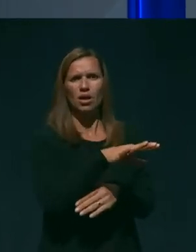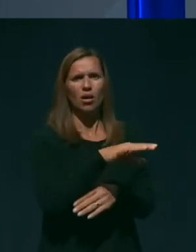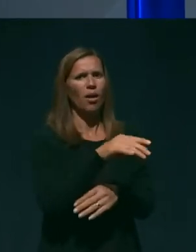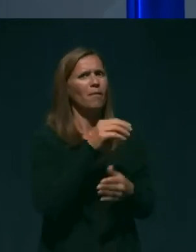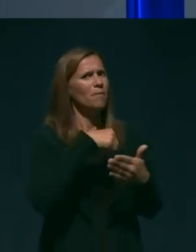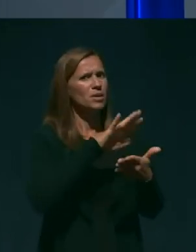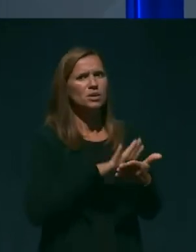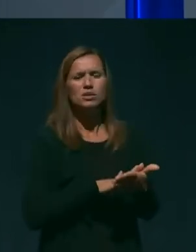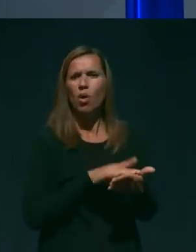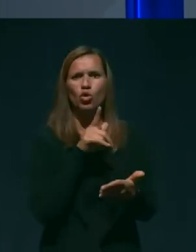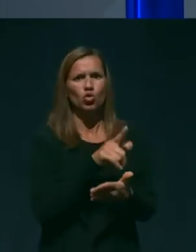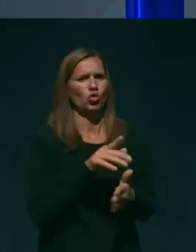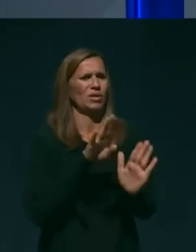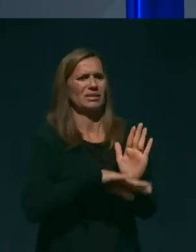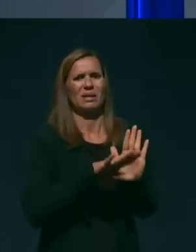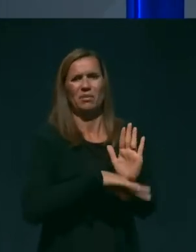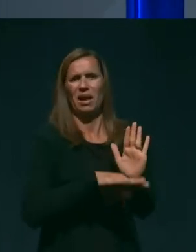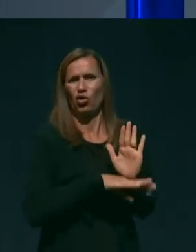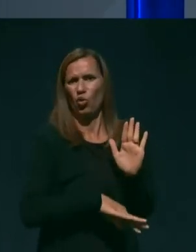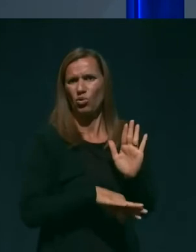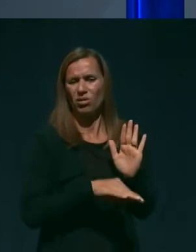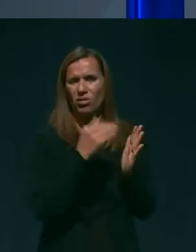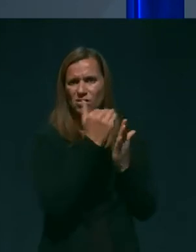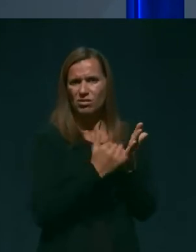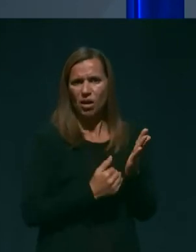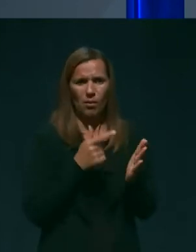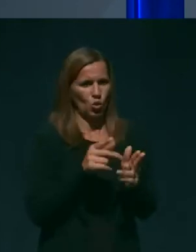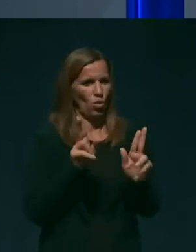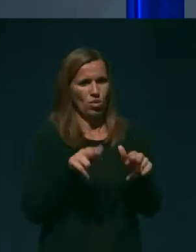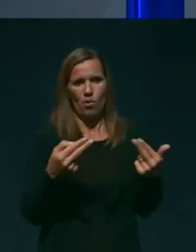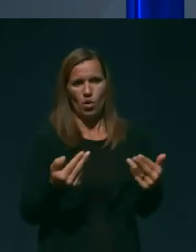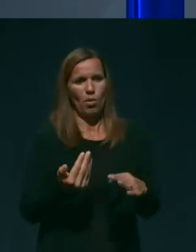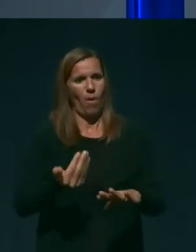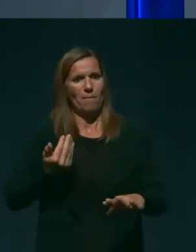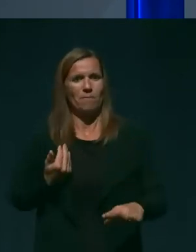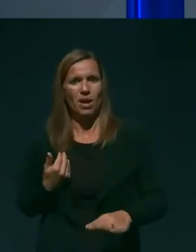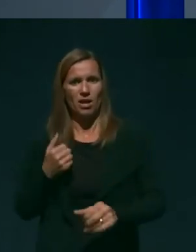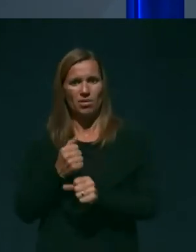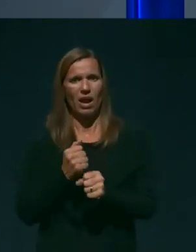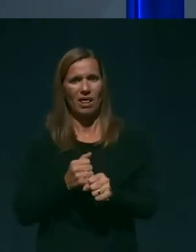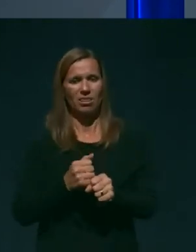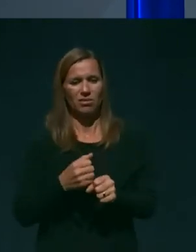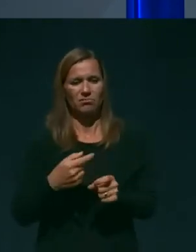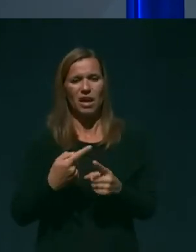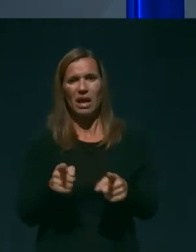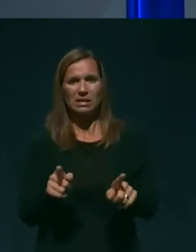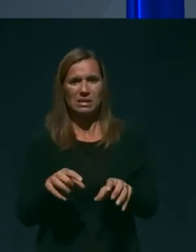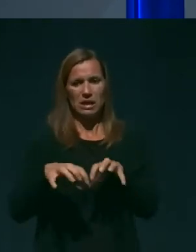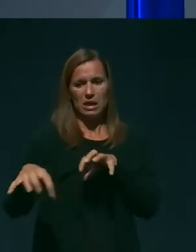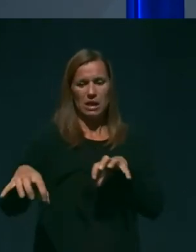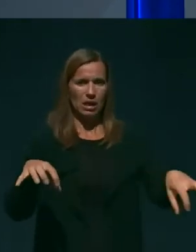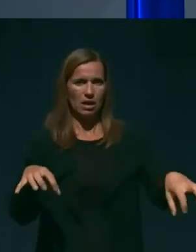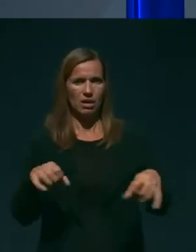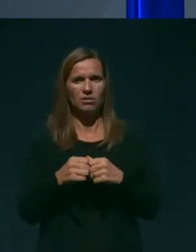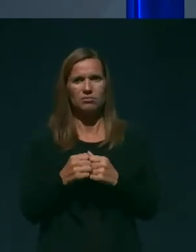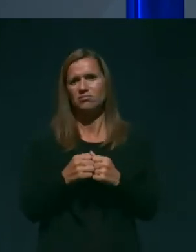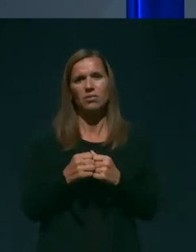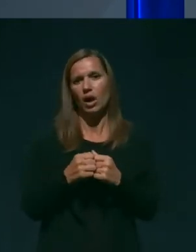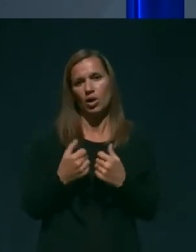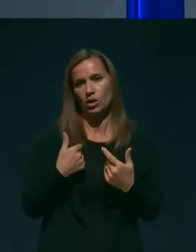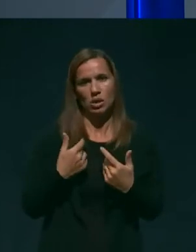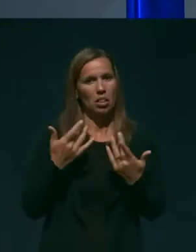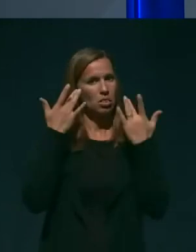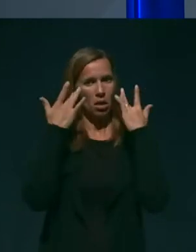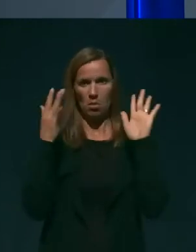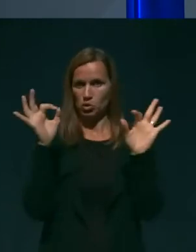more delati v naprej. Kaj je s tem? Kje je prišlo do nesporazuma ali do komunikacijstva? Tukaj jaz ne poznam nobenih list,